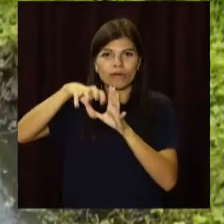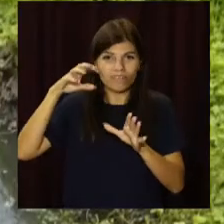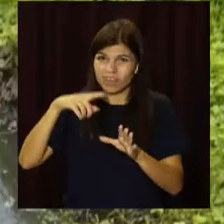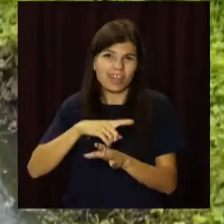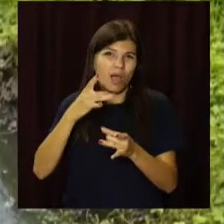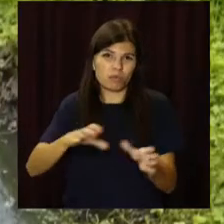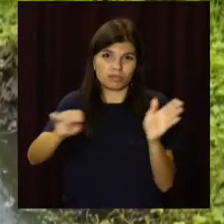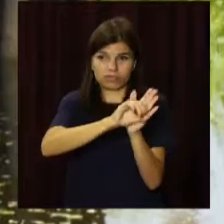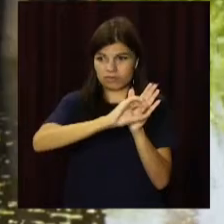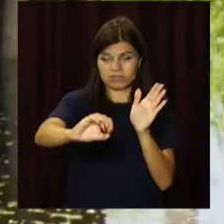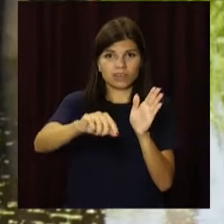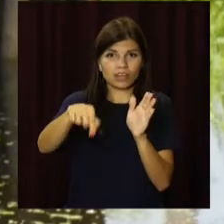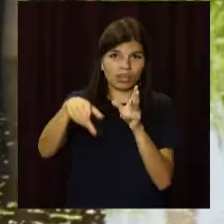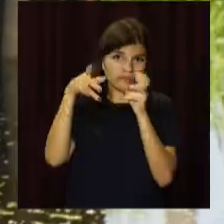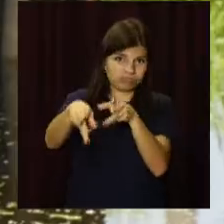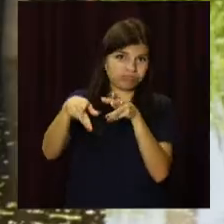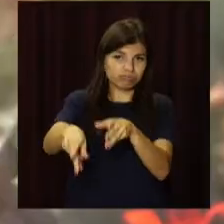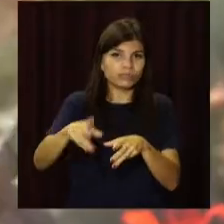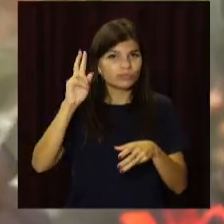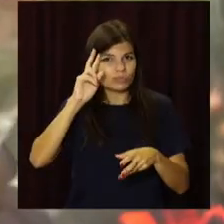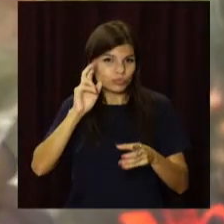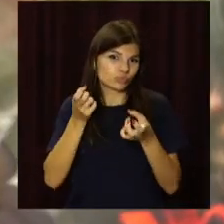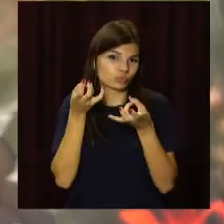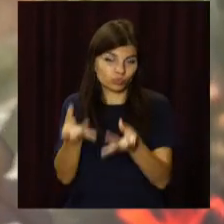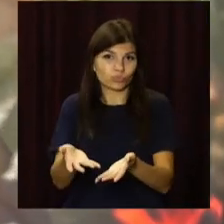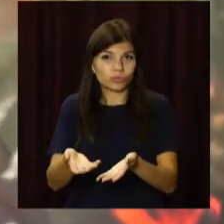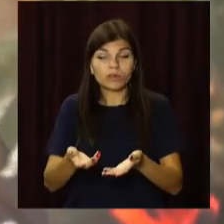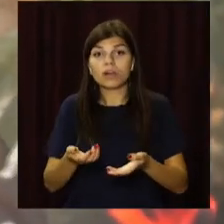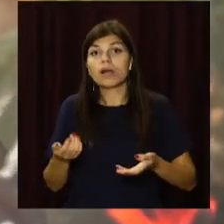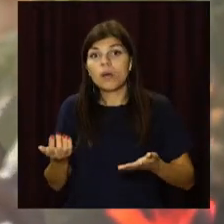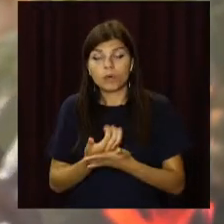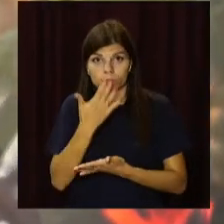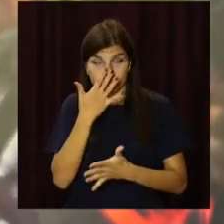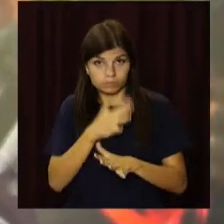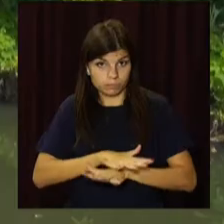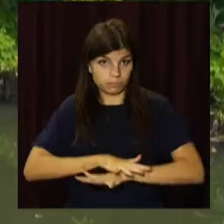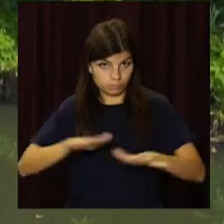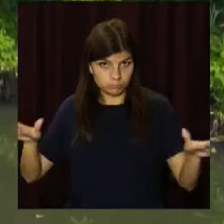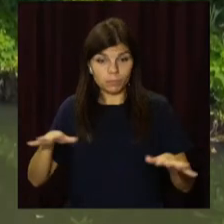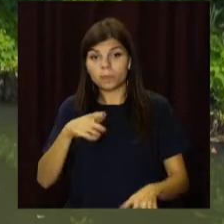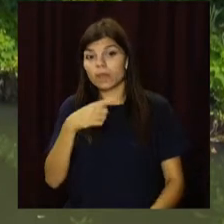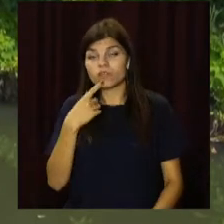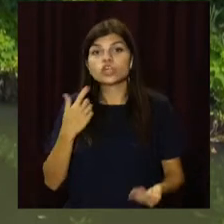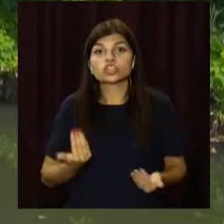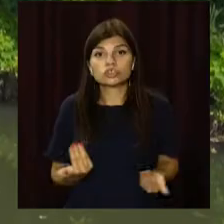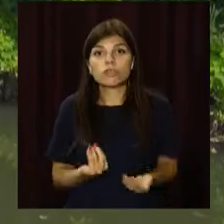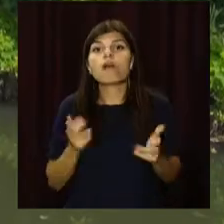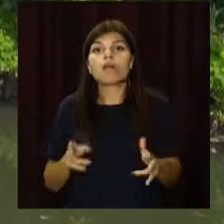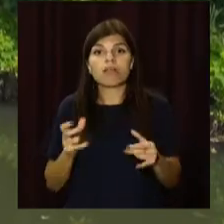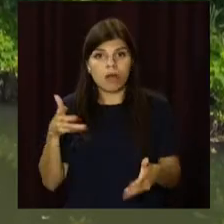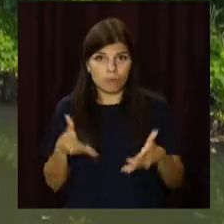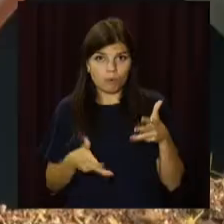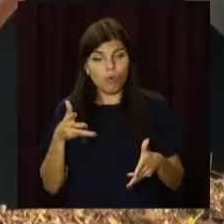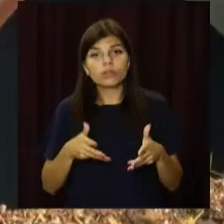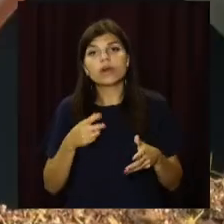вони просто-напросто все спускають, зливають в Канаву. Валентина і Олег з Малку мешкають поблизу Гнилокішу. Кажуть, живуть як на болоті.